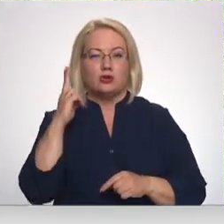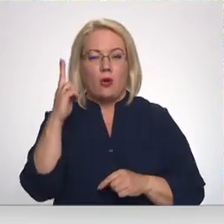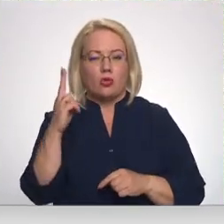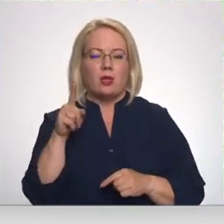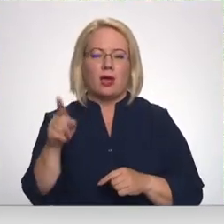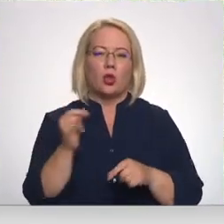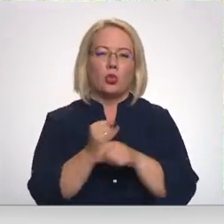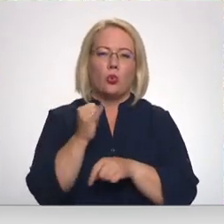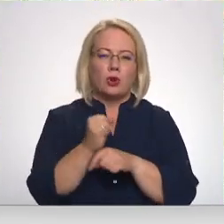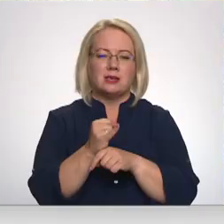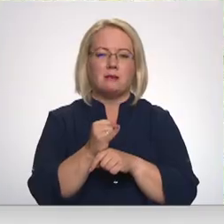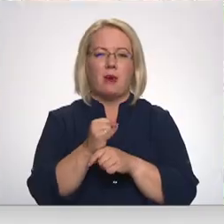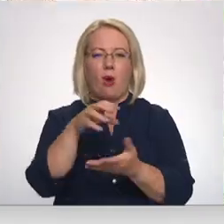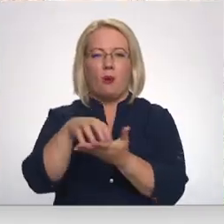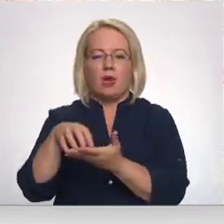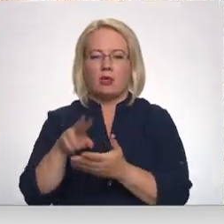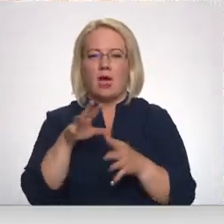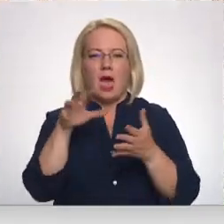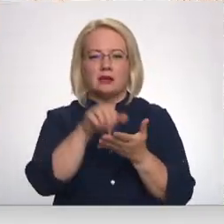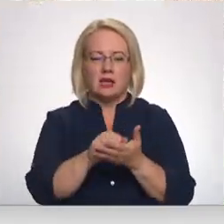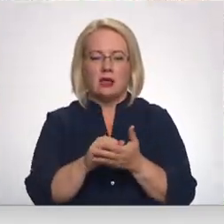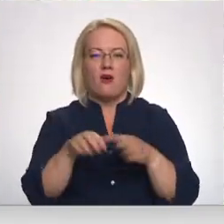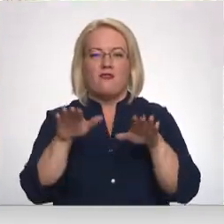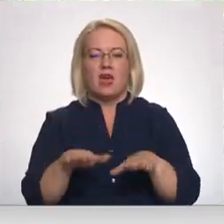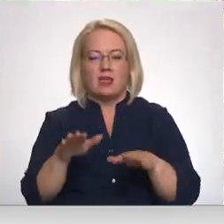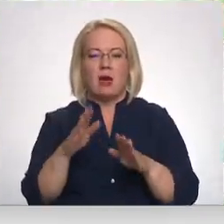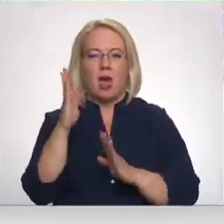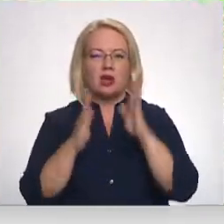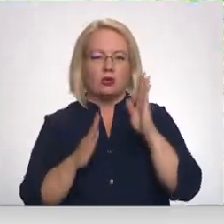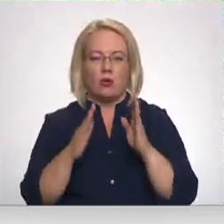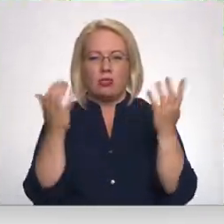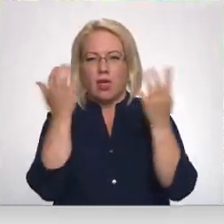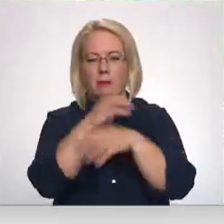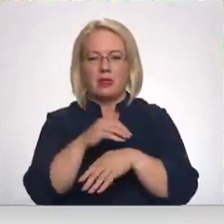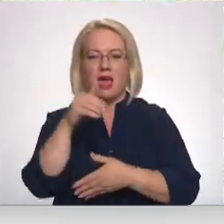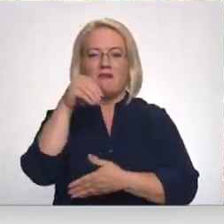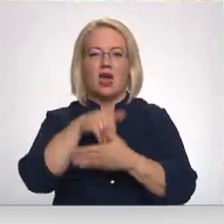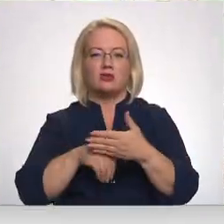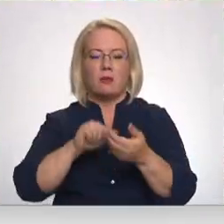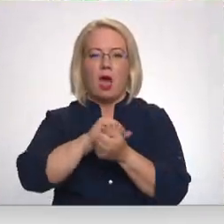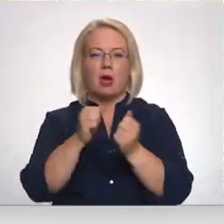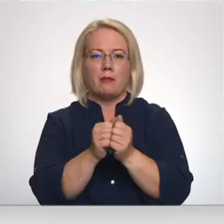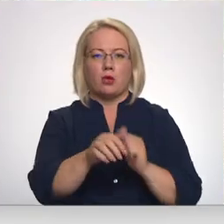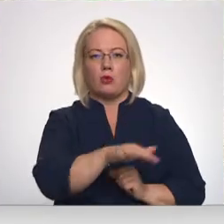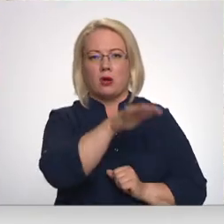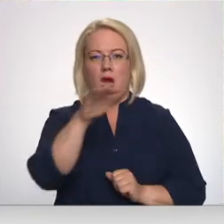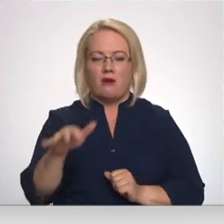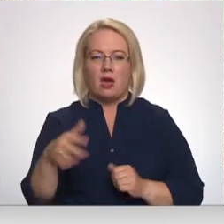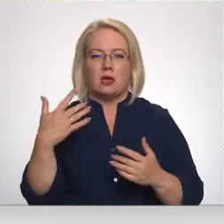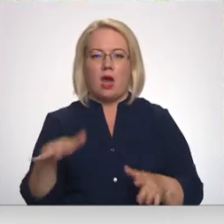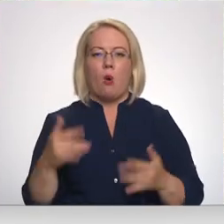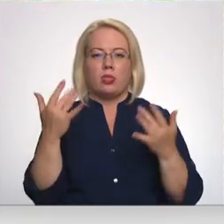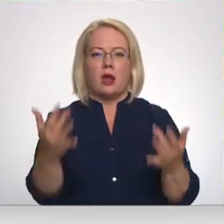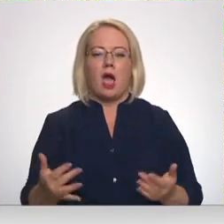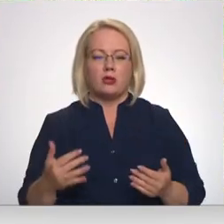infrastruktūru neaizskart, vietām ar sunām aizaugušiem un uzreiz nepamanāmiem vēsturiskiem akmeņu krauvumiem jau traktors brauc